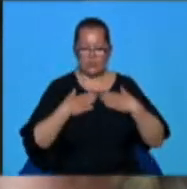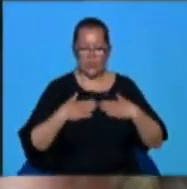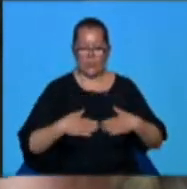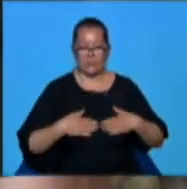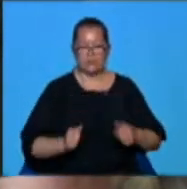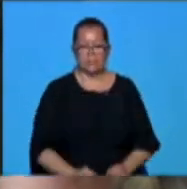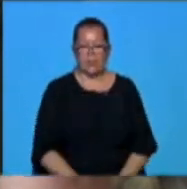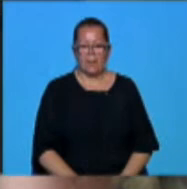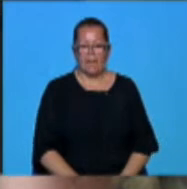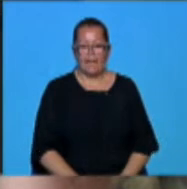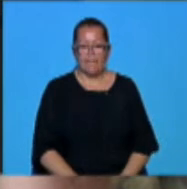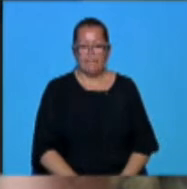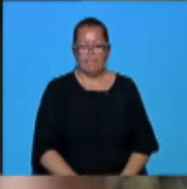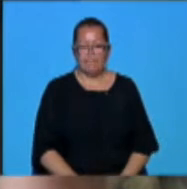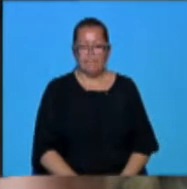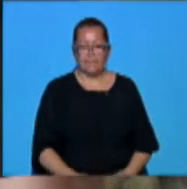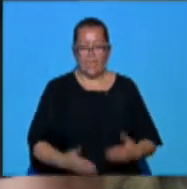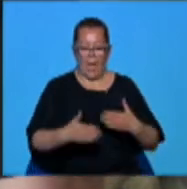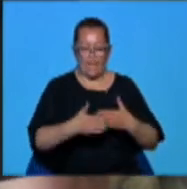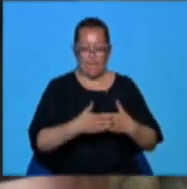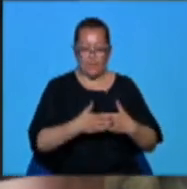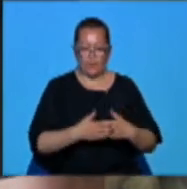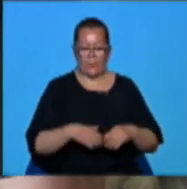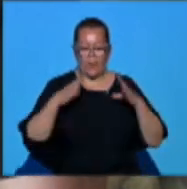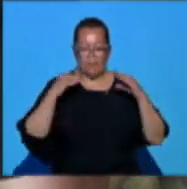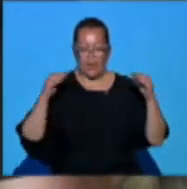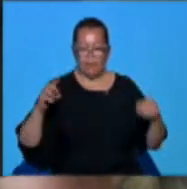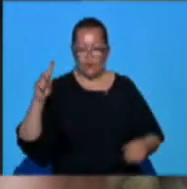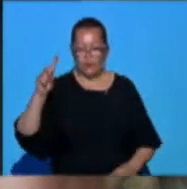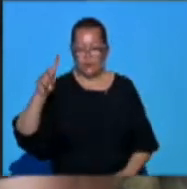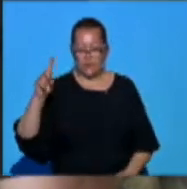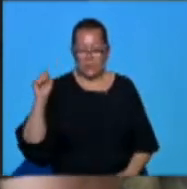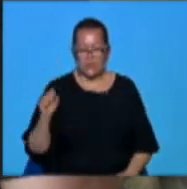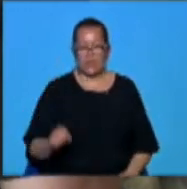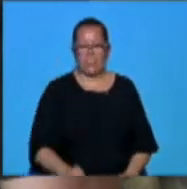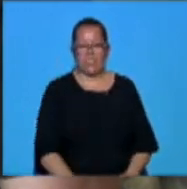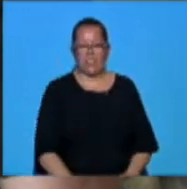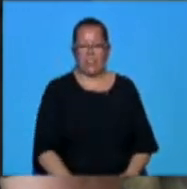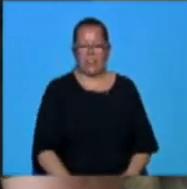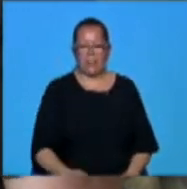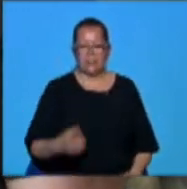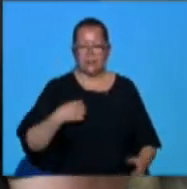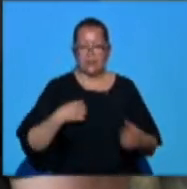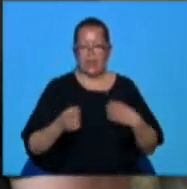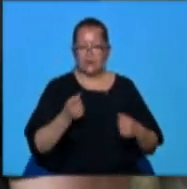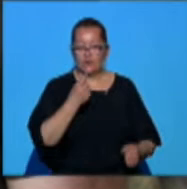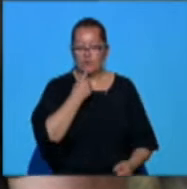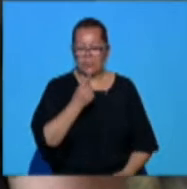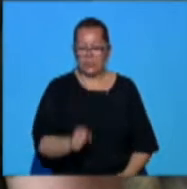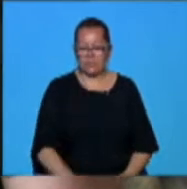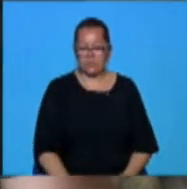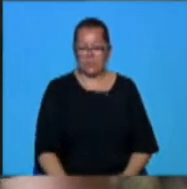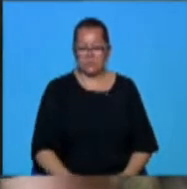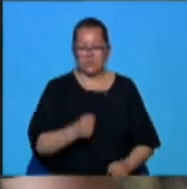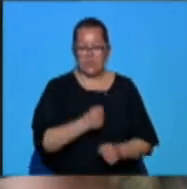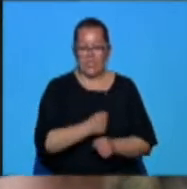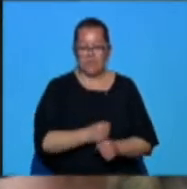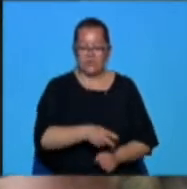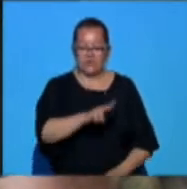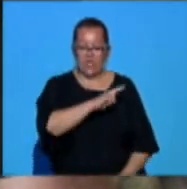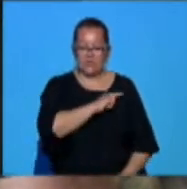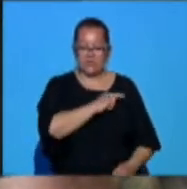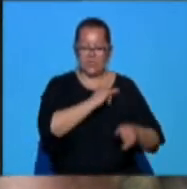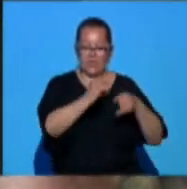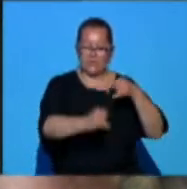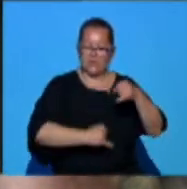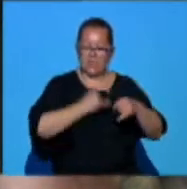fiind aceea de a se apropia din ce în ce mai mult și a crea în Craiova un atelier internațional Chic